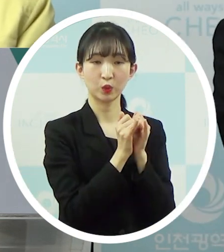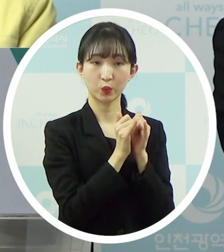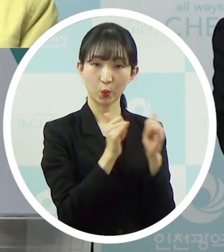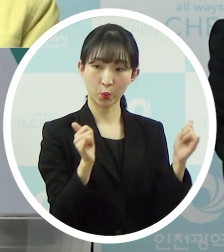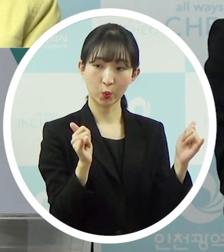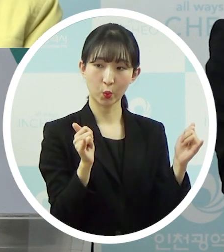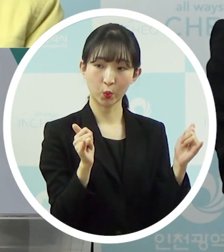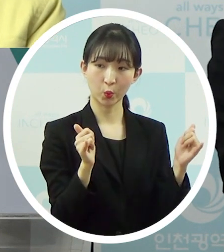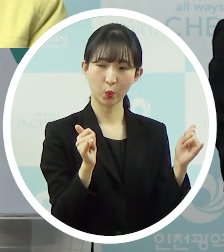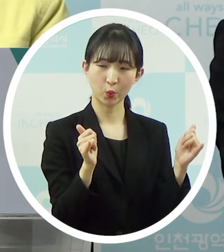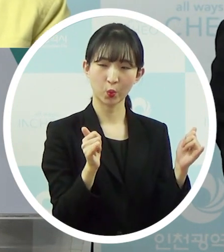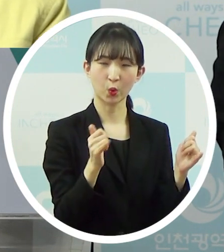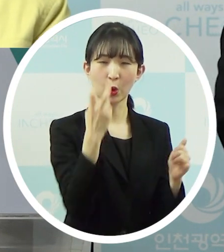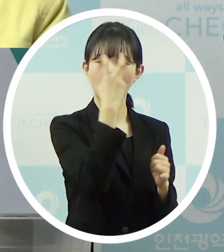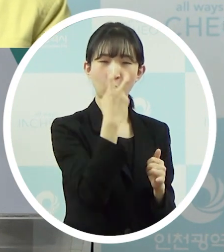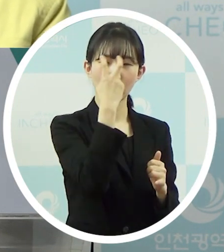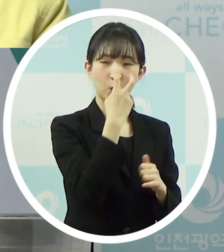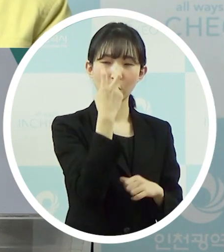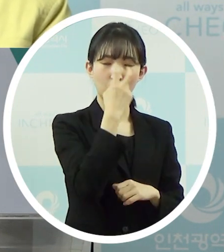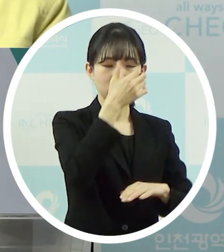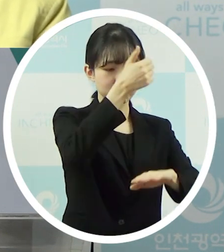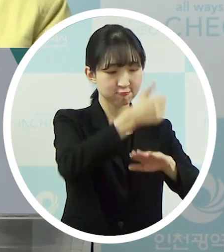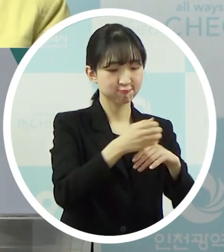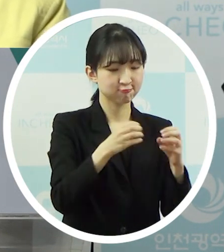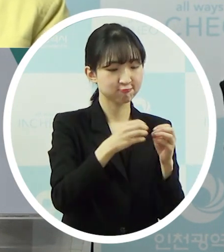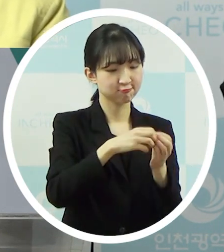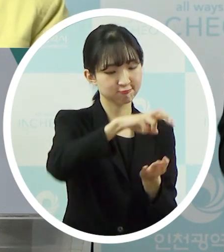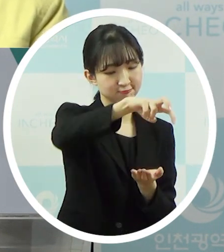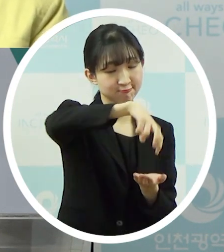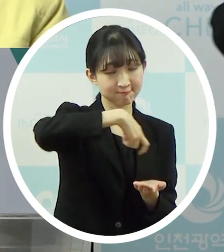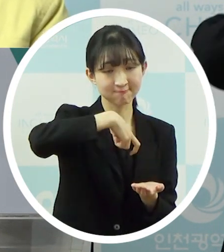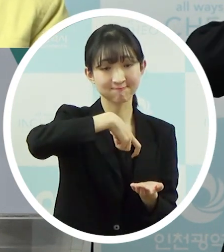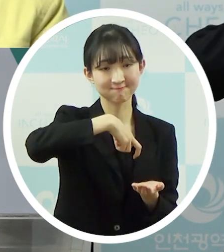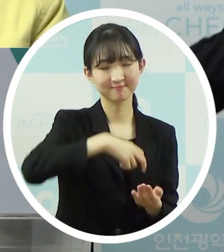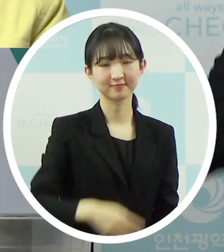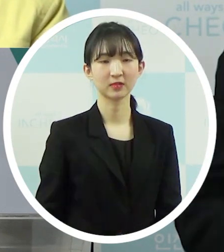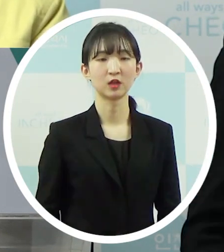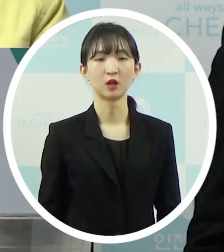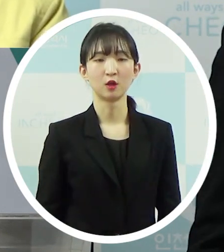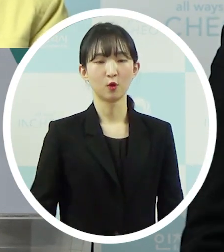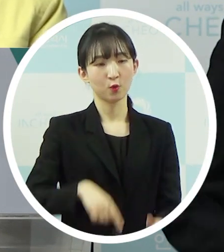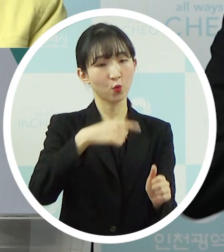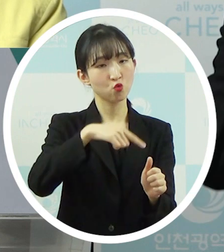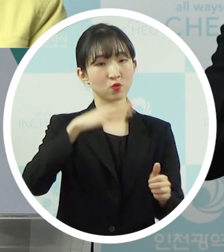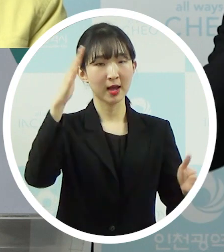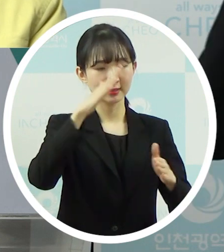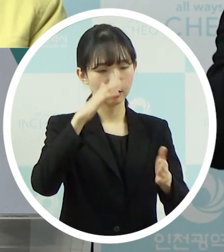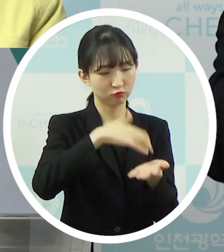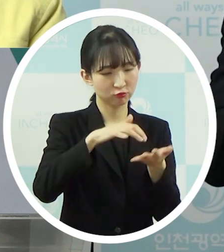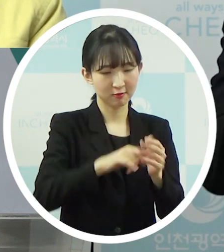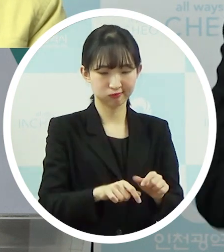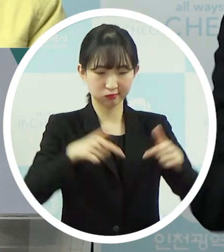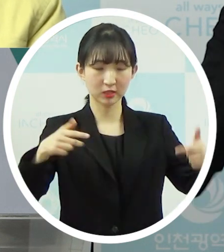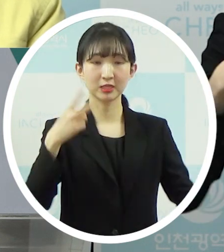조사 결과를 안내를 해봤는데요. 교육생이 한 2천 명 늘었는데